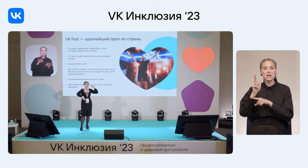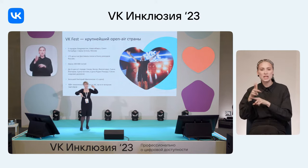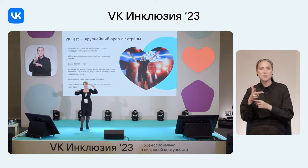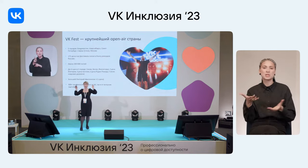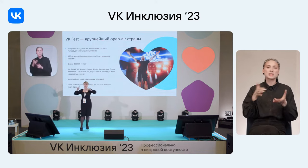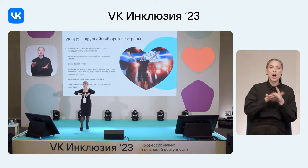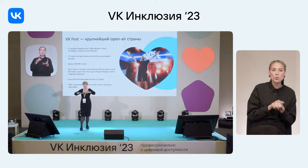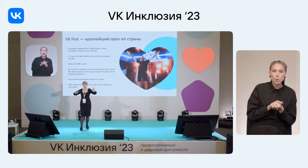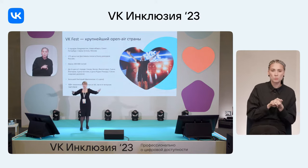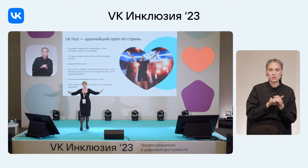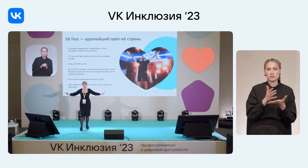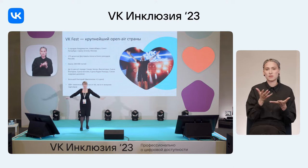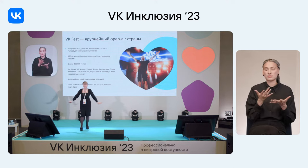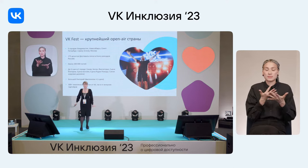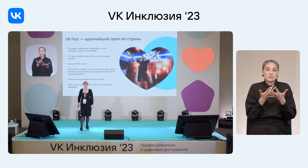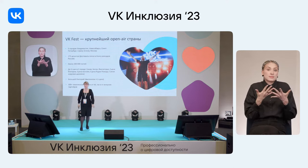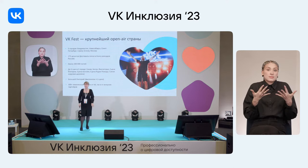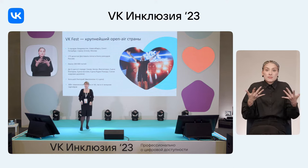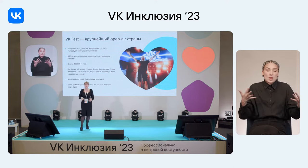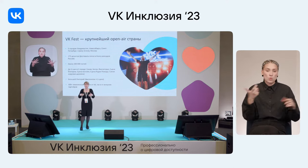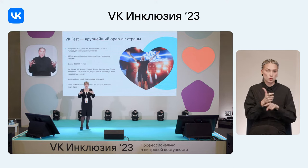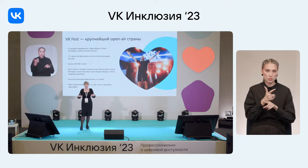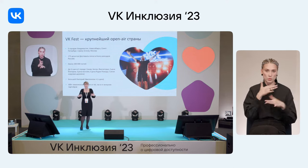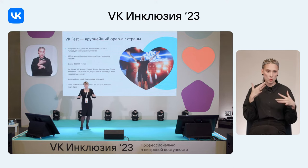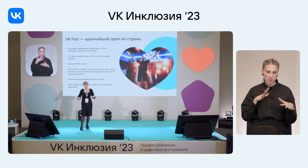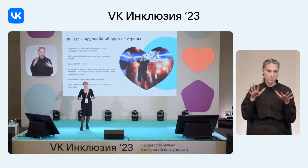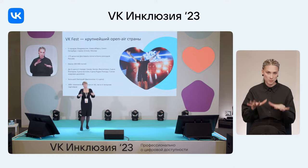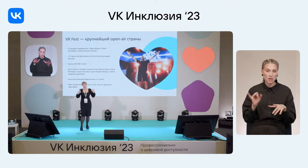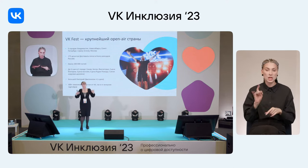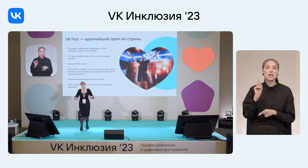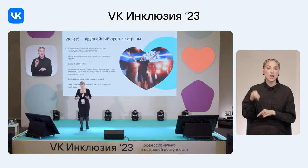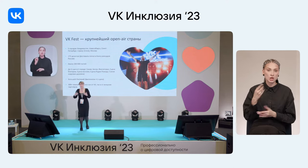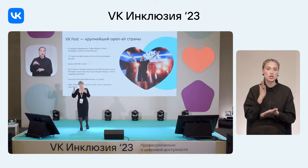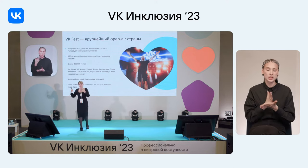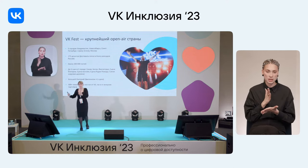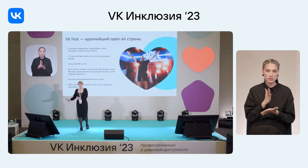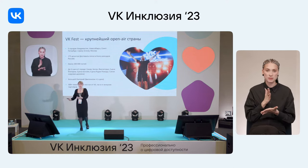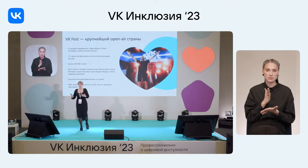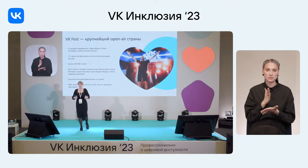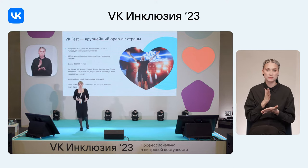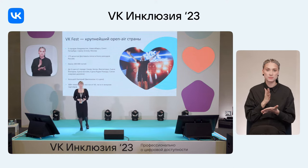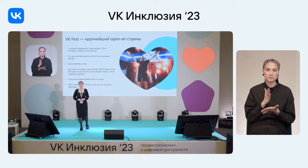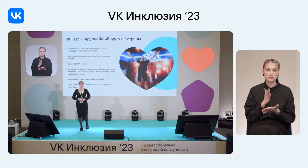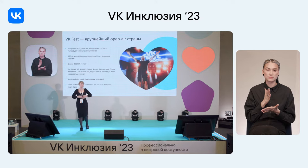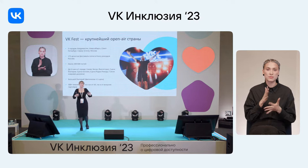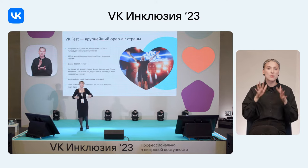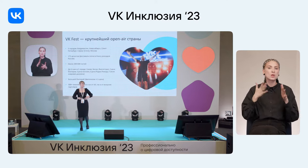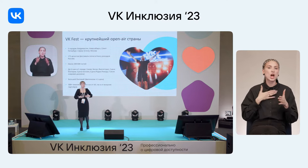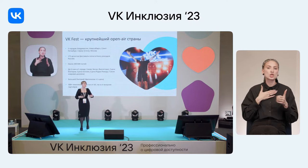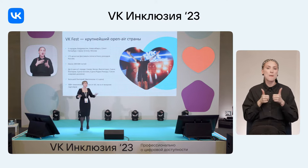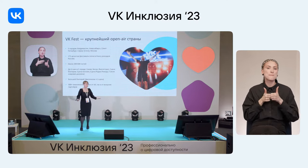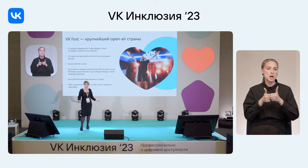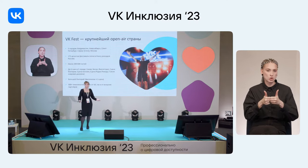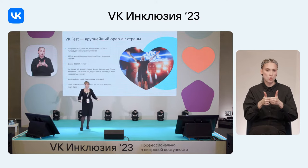знакомства. Очень-очень-очень много разных продуктов. Но там же есть застройка от наших партнеров,